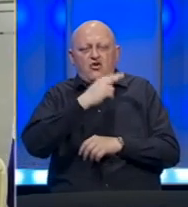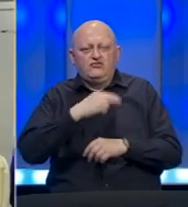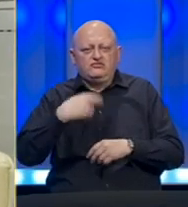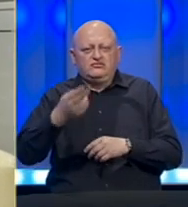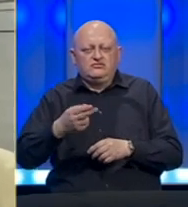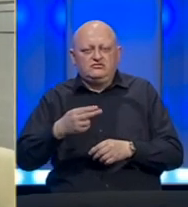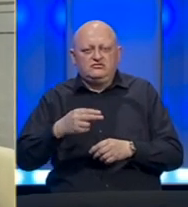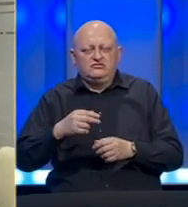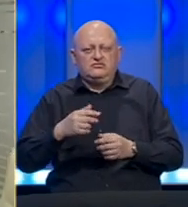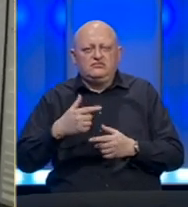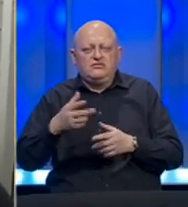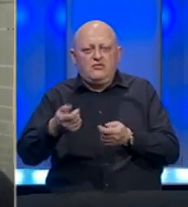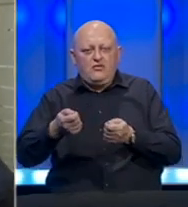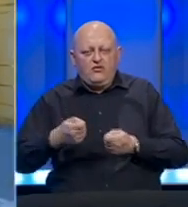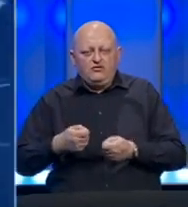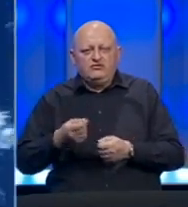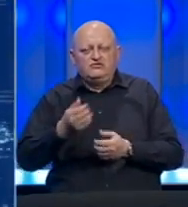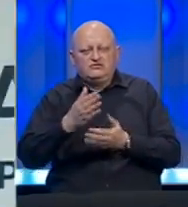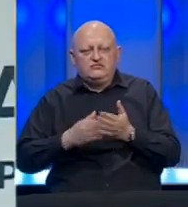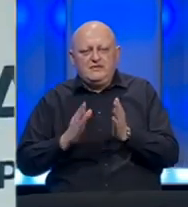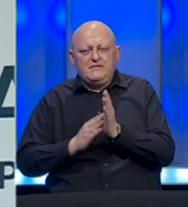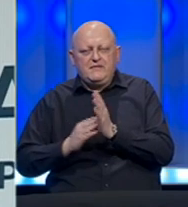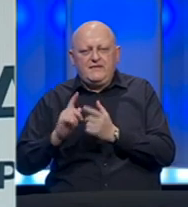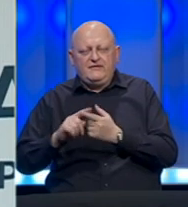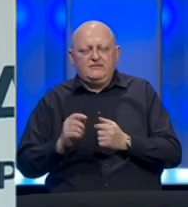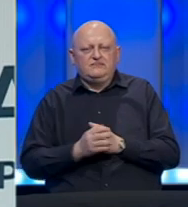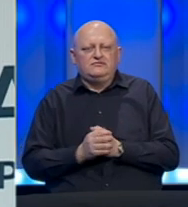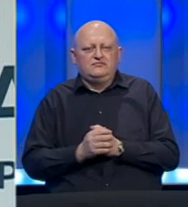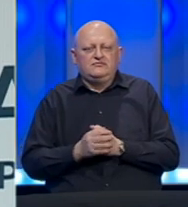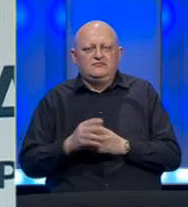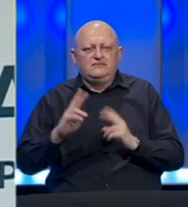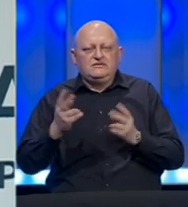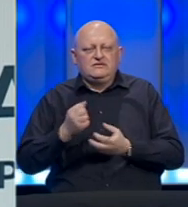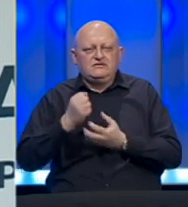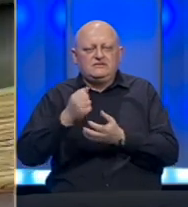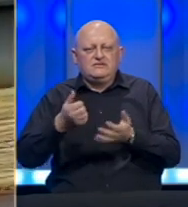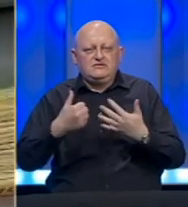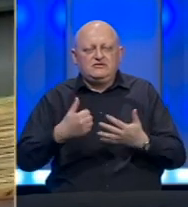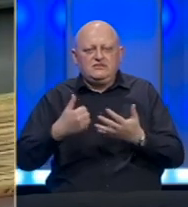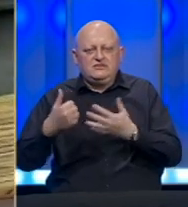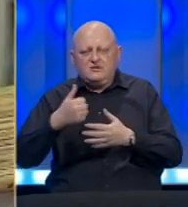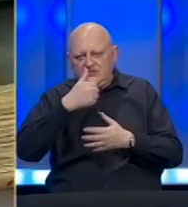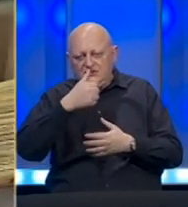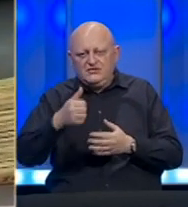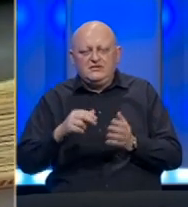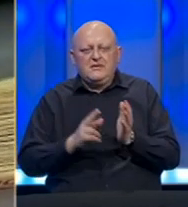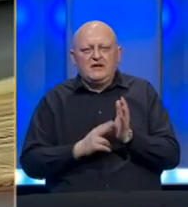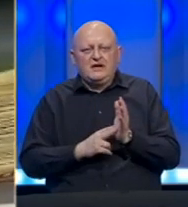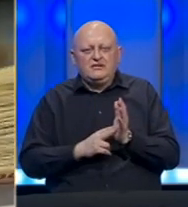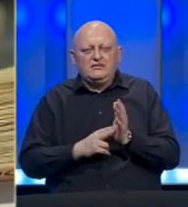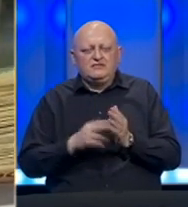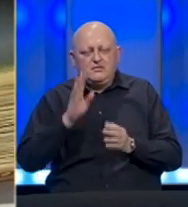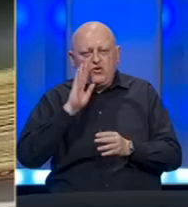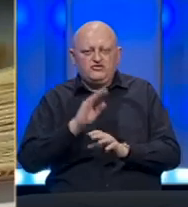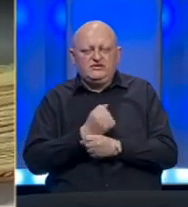izdavanje promisorne note za povlačenje dijela sredstava MMF-a. Svjetska banka odobrila 66 miliona konvertibilnih maraka